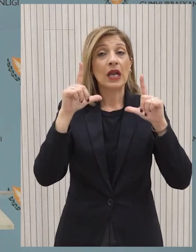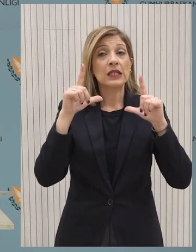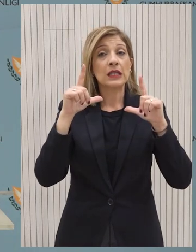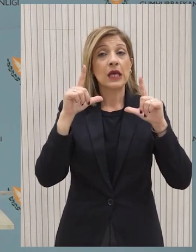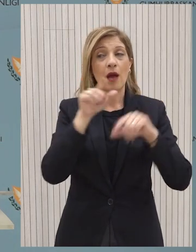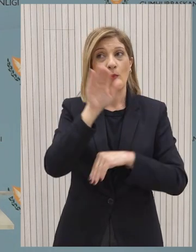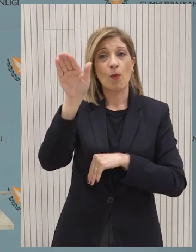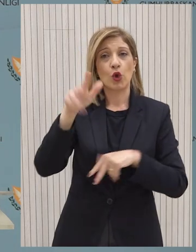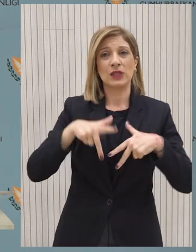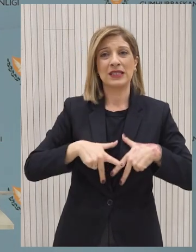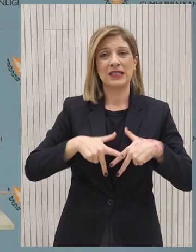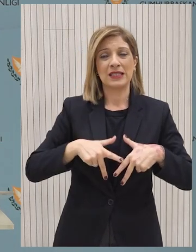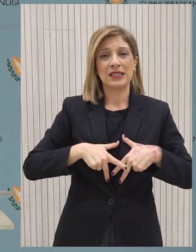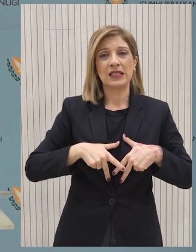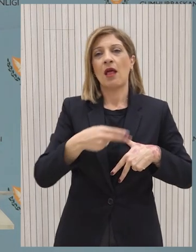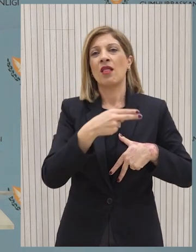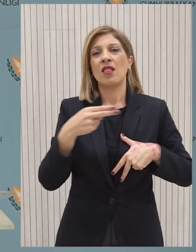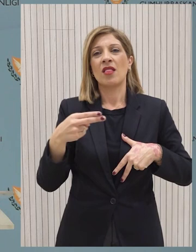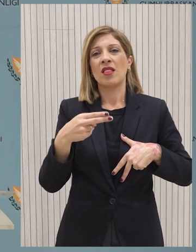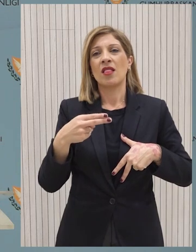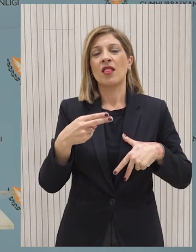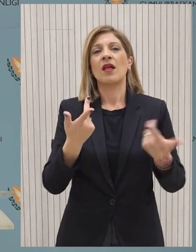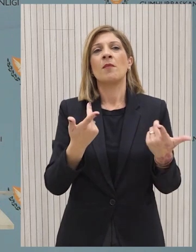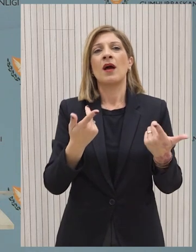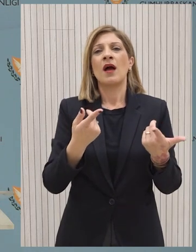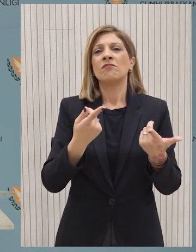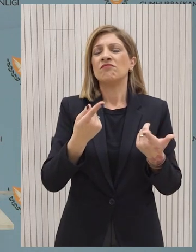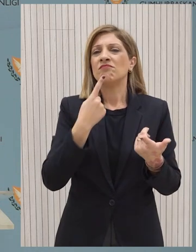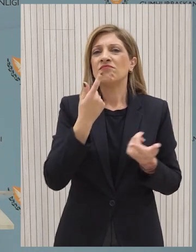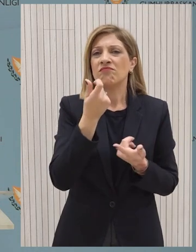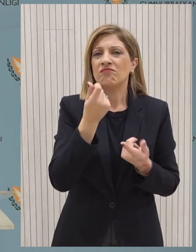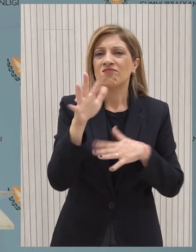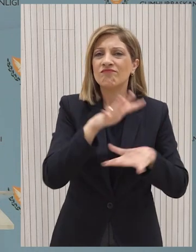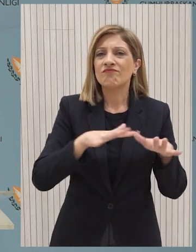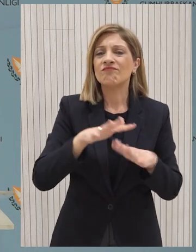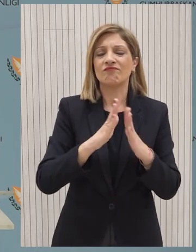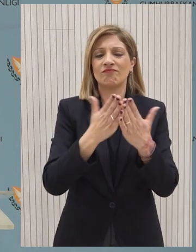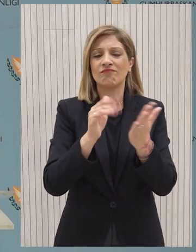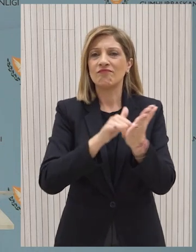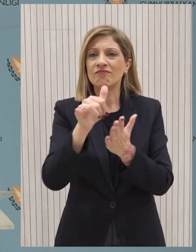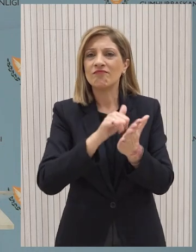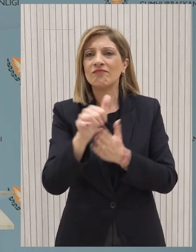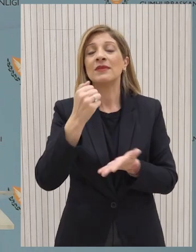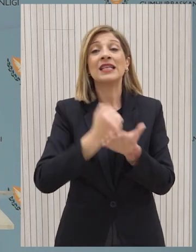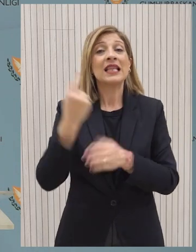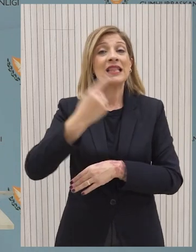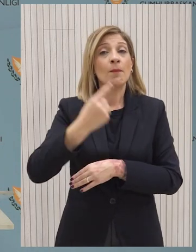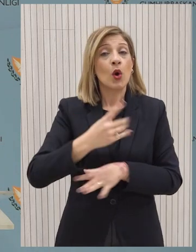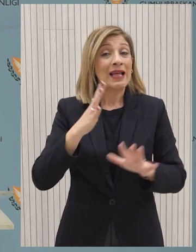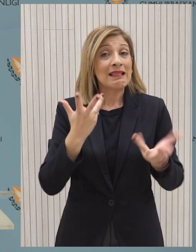καταπολέμηση ξεπλήματος βρομικού κρίματος και ως προς την αποτελεσματική εφαρμογή των κυρώσεων